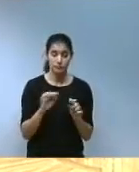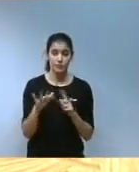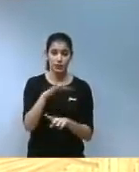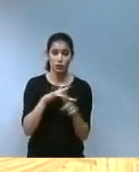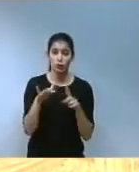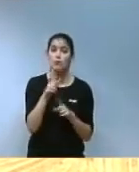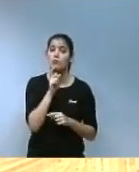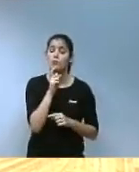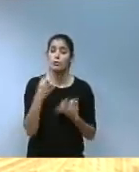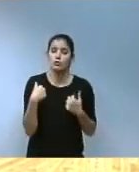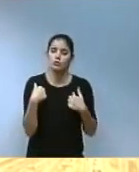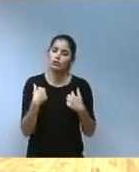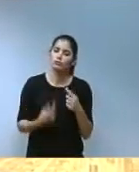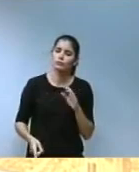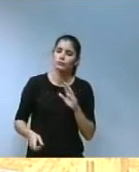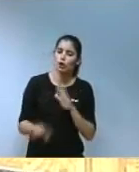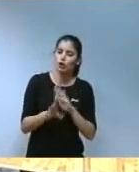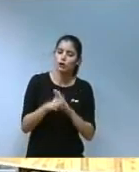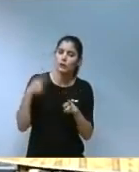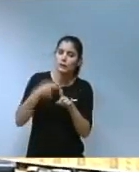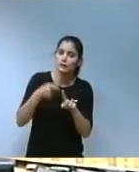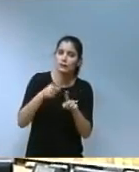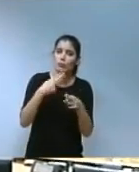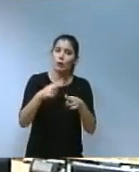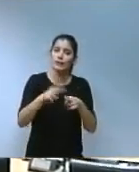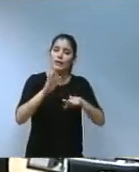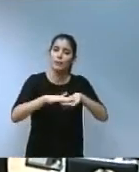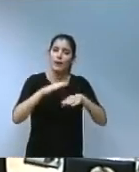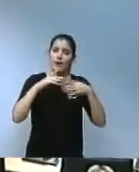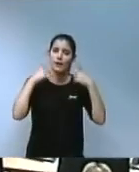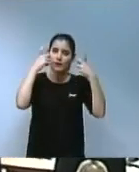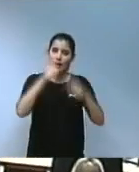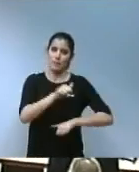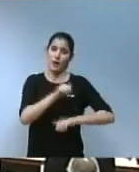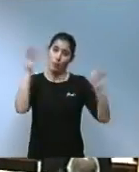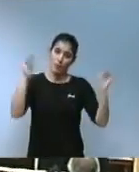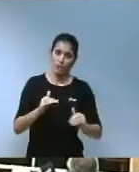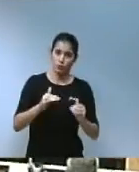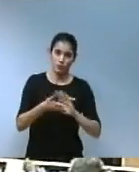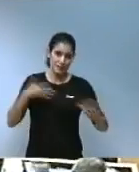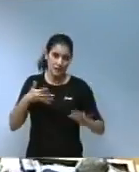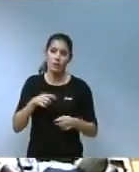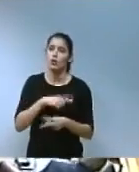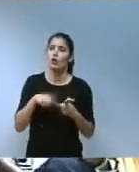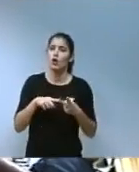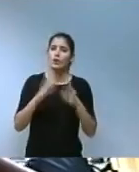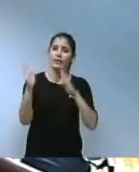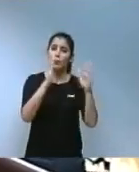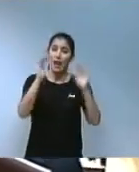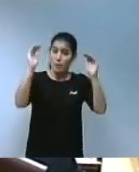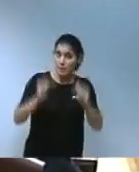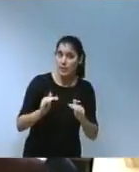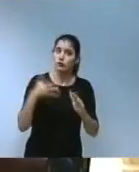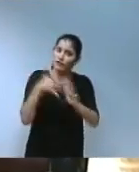hem de continuar incidint en polítiques que ajuden a reduir més ràpidament la taxa de l'atur, la temporalitat, i a augmentar la